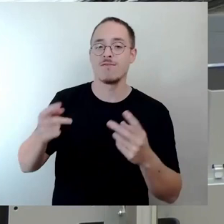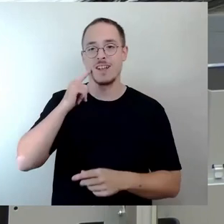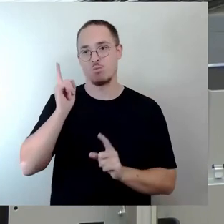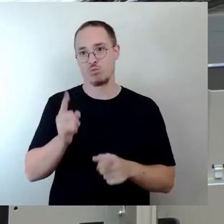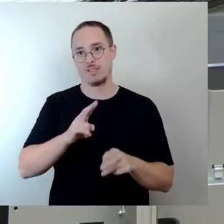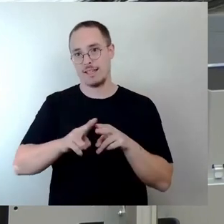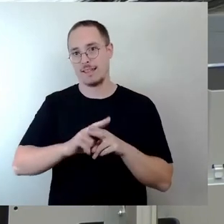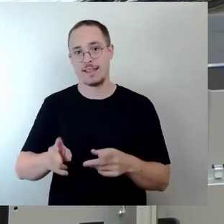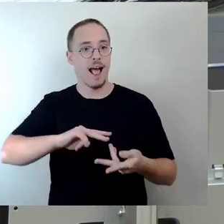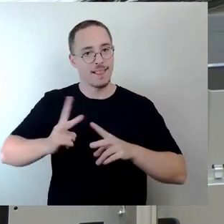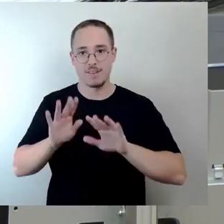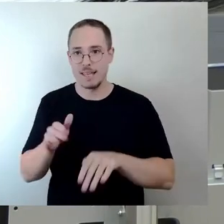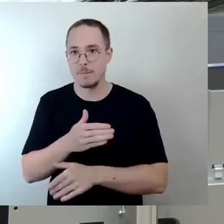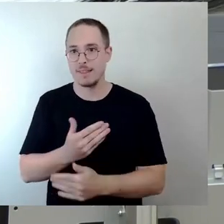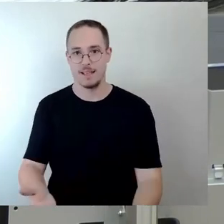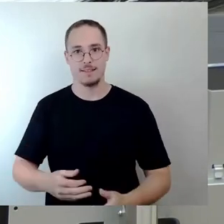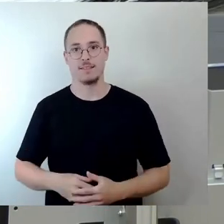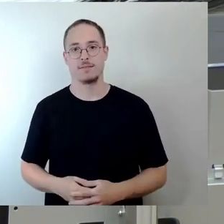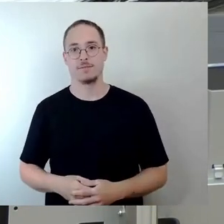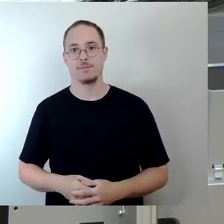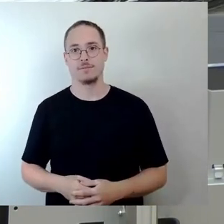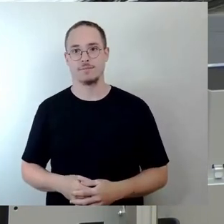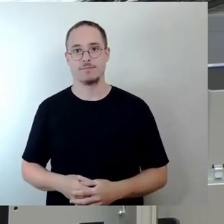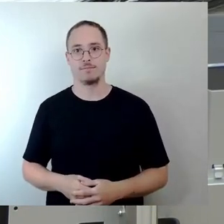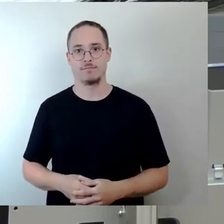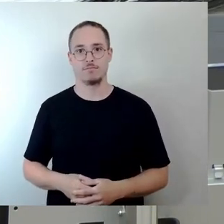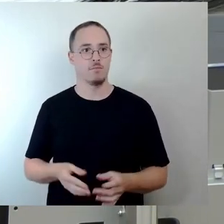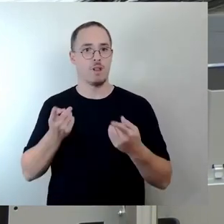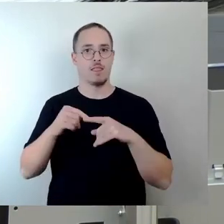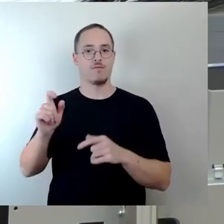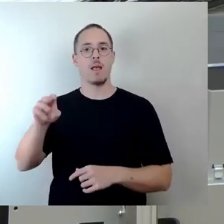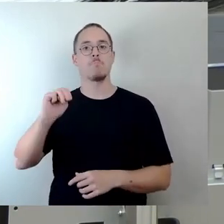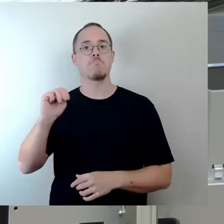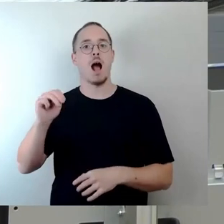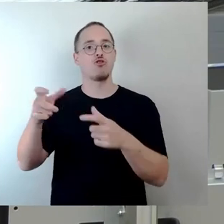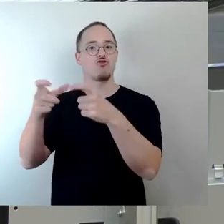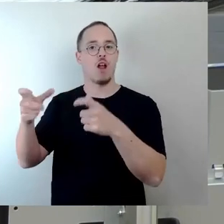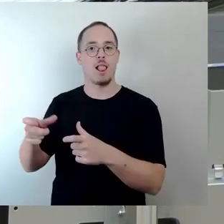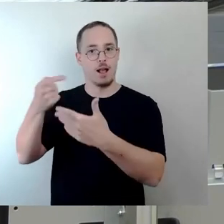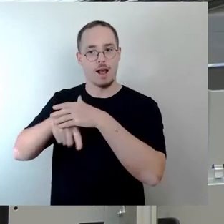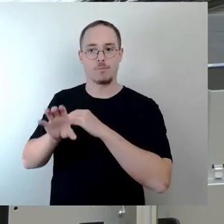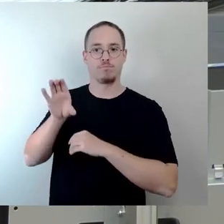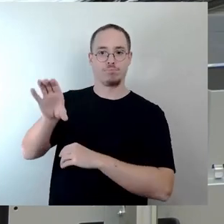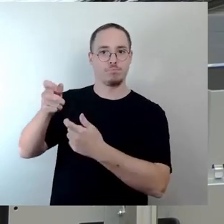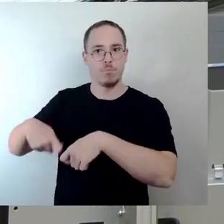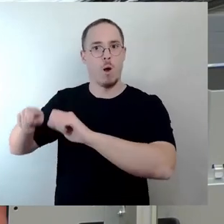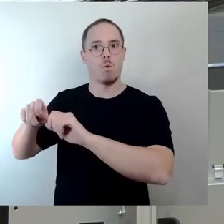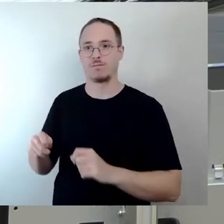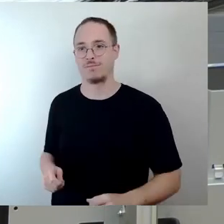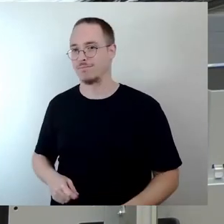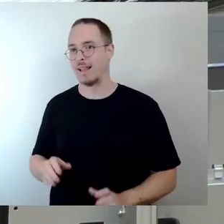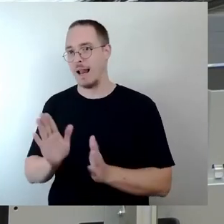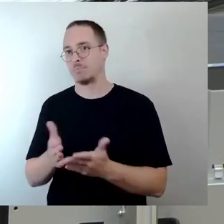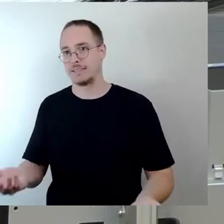gibt auch keine Alternative dazu, dieses Gebäude in den Marstall zu bauen, wie du dir das gerne vorstellst. Weil eben die Künstlerinnen und